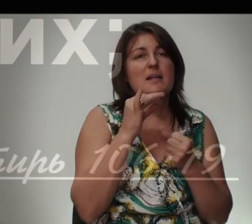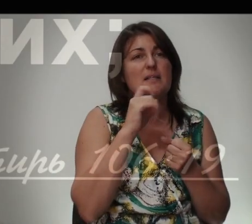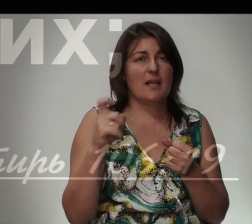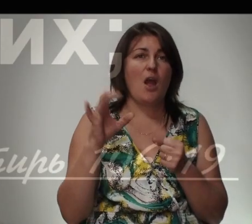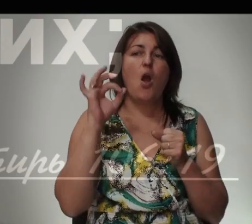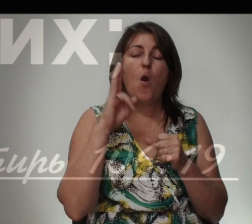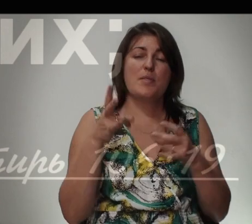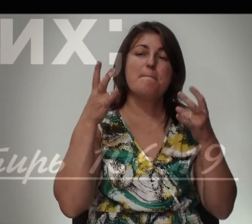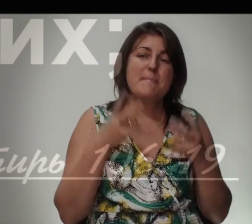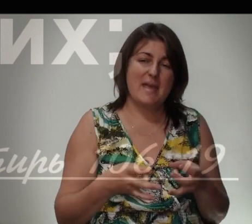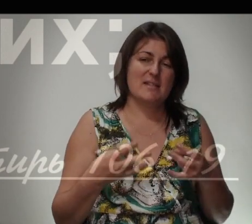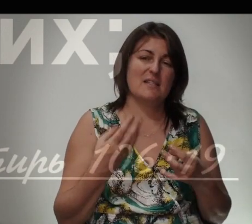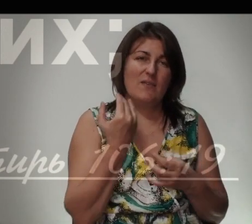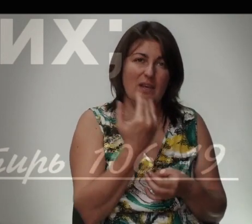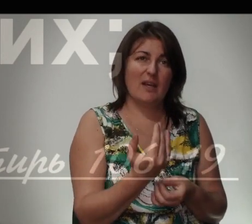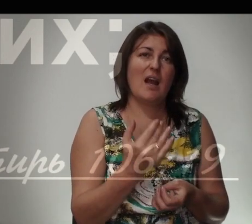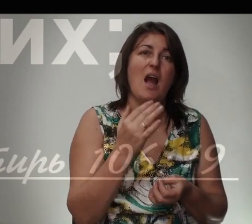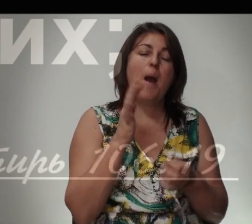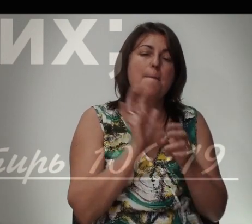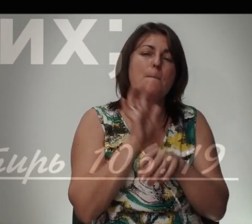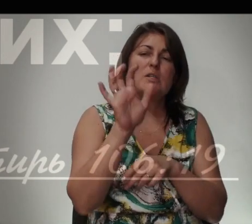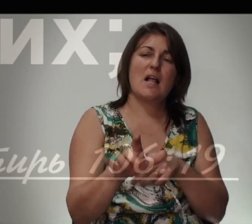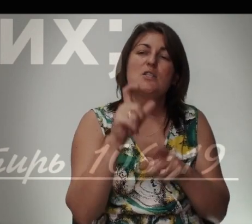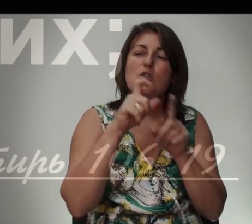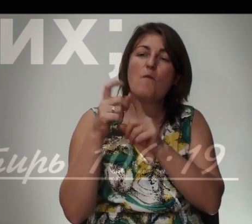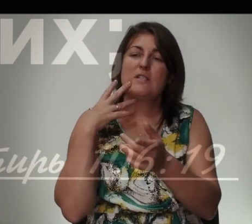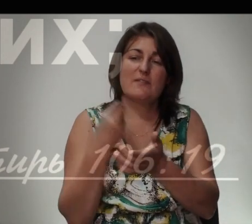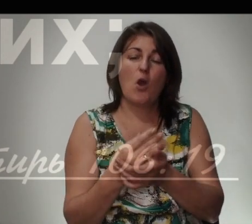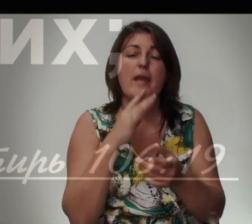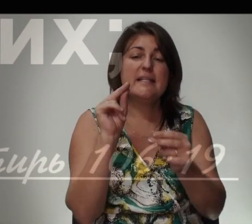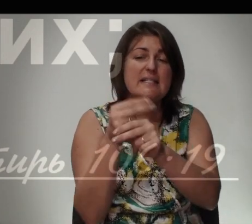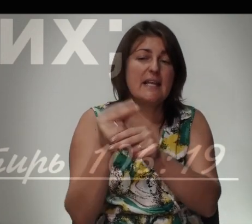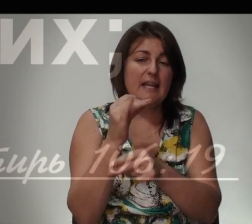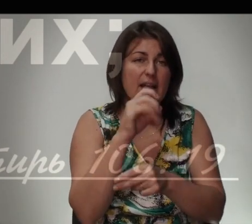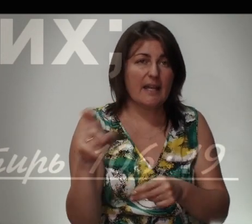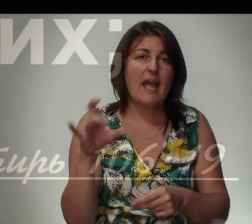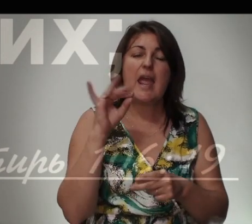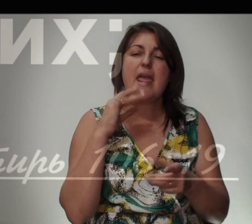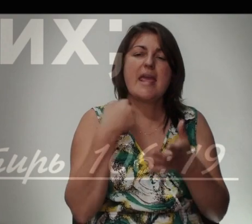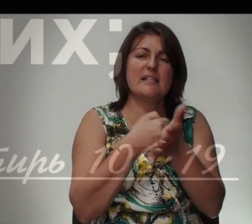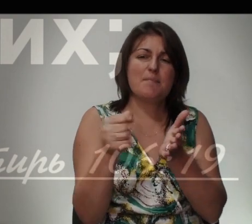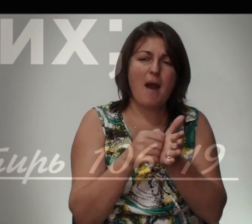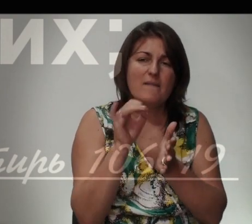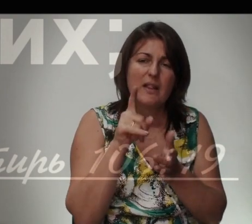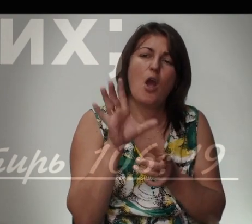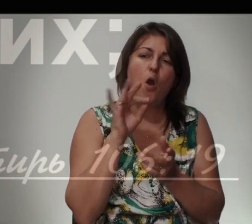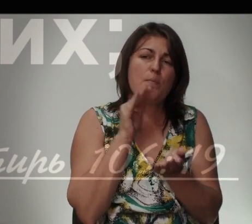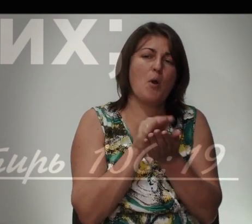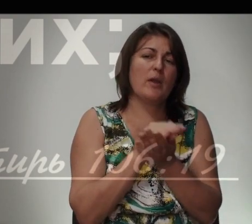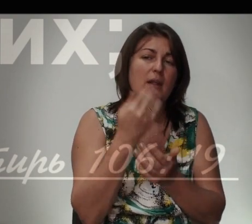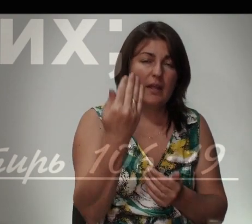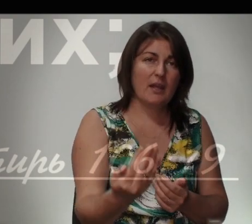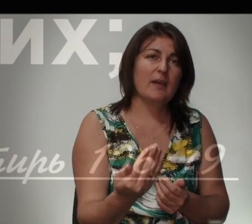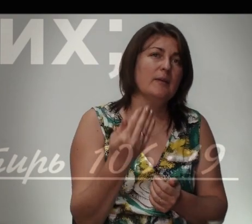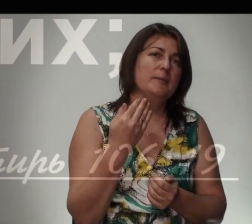От бедствий Их Послал Слово Свое И исцелил Их И избавил Их От могил Их